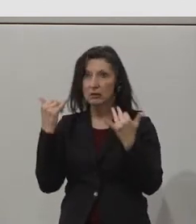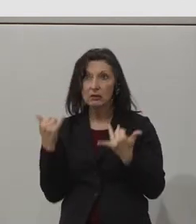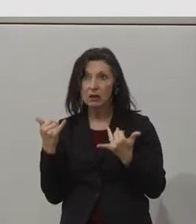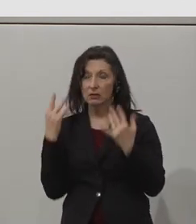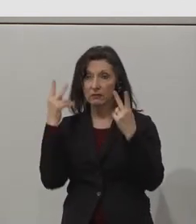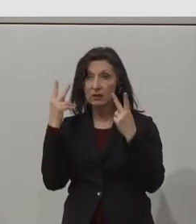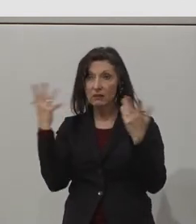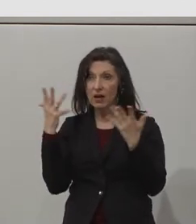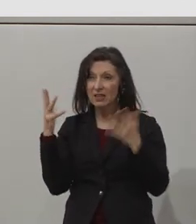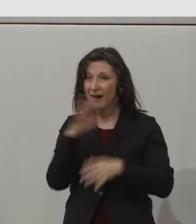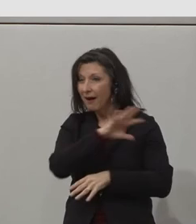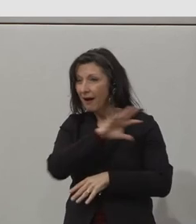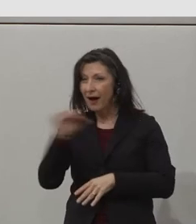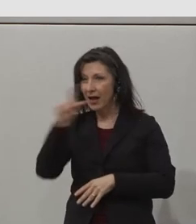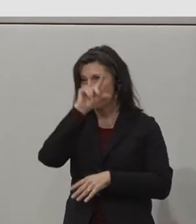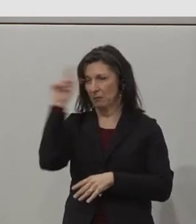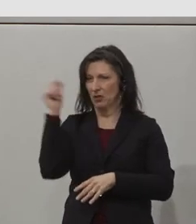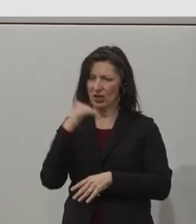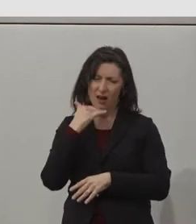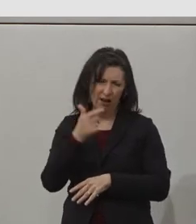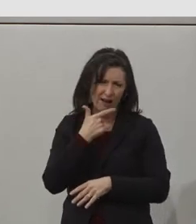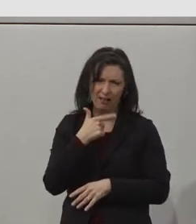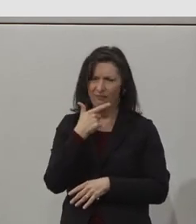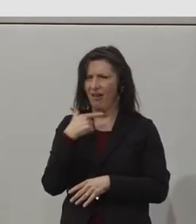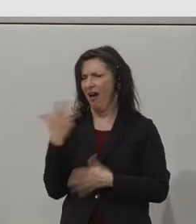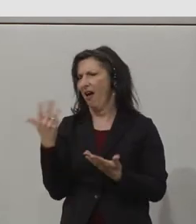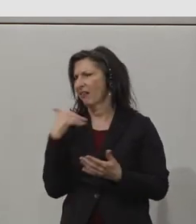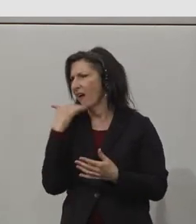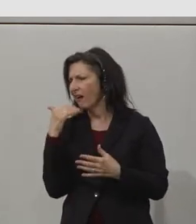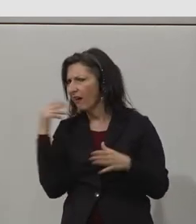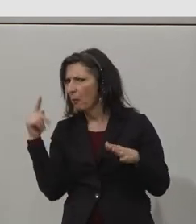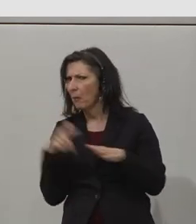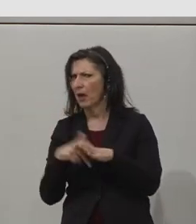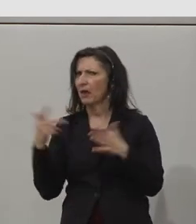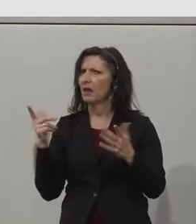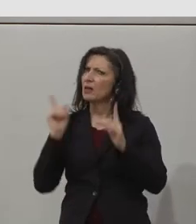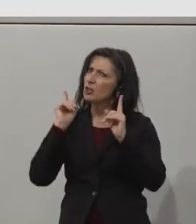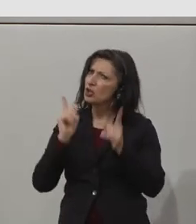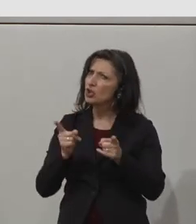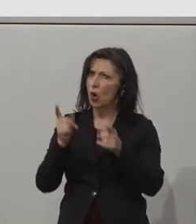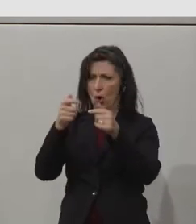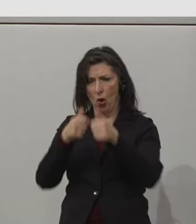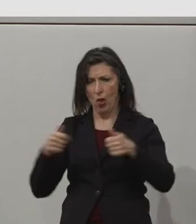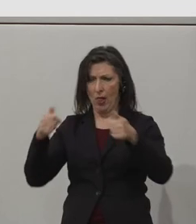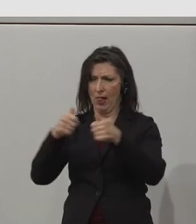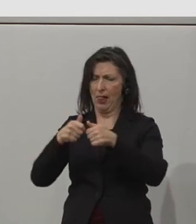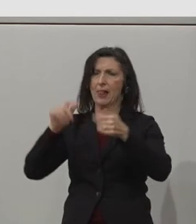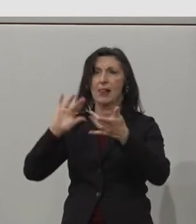or ability, can access that same online presence. And it's proving to be complex.